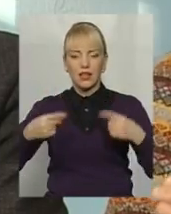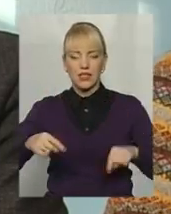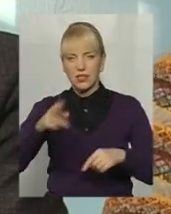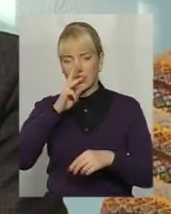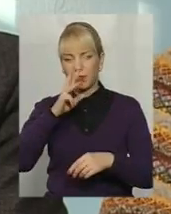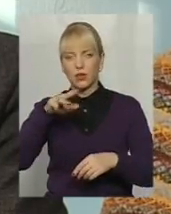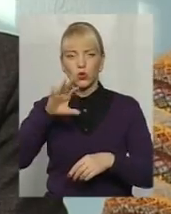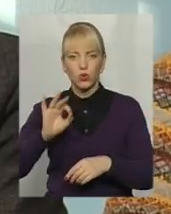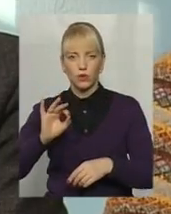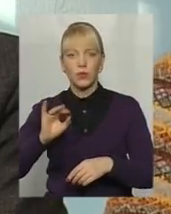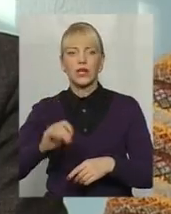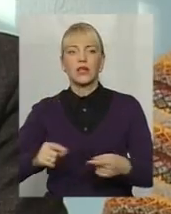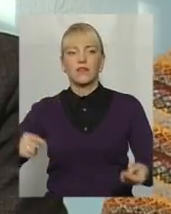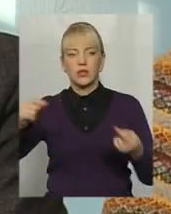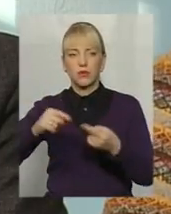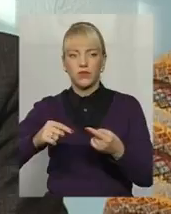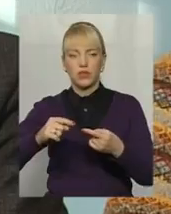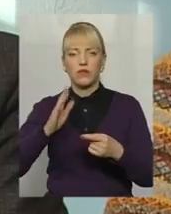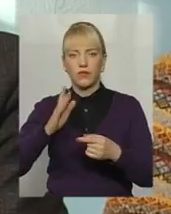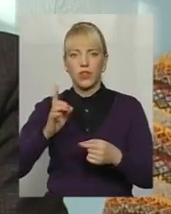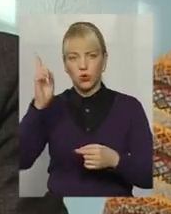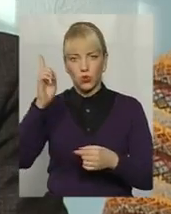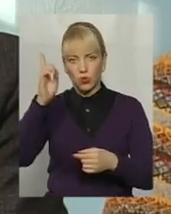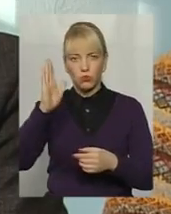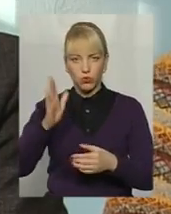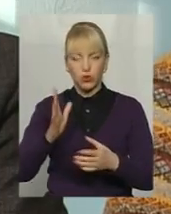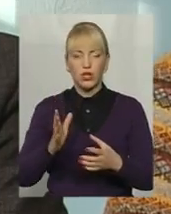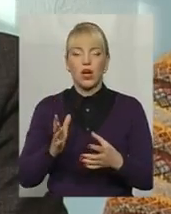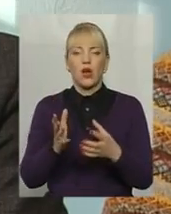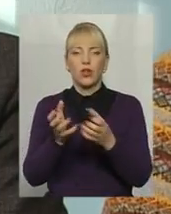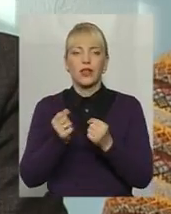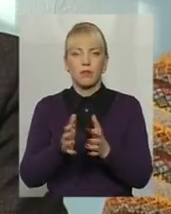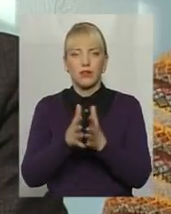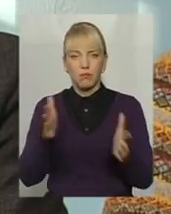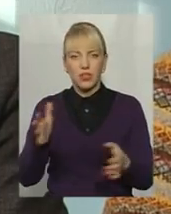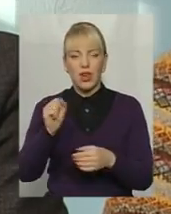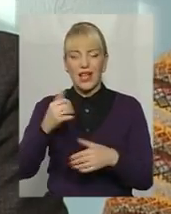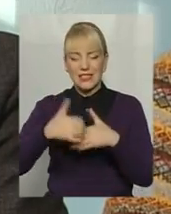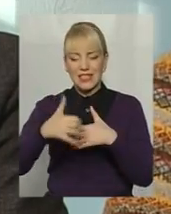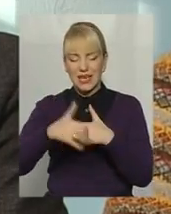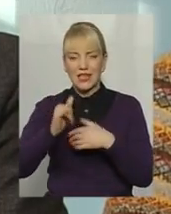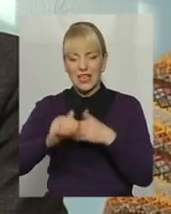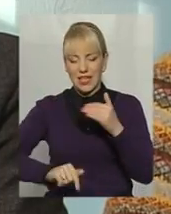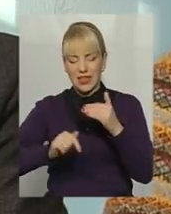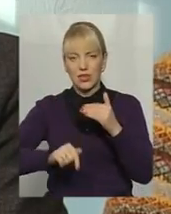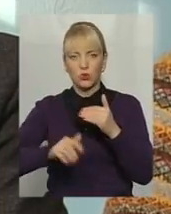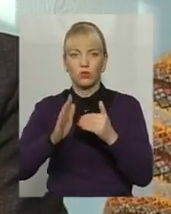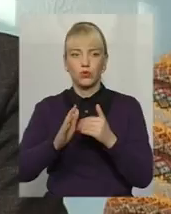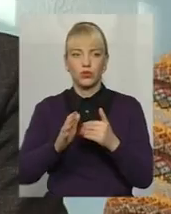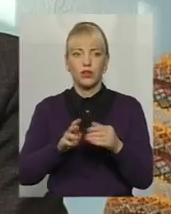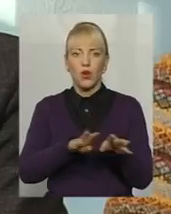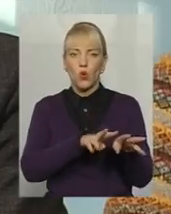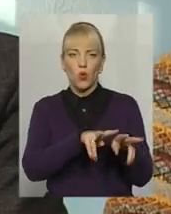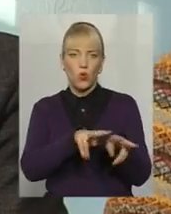відповідно, вверху завжди будуть отримувати набагато більше, а середня ланка і низова ланка – це буде у Рівнялівка.